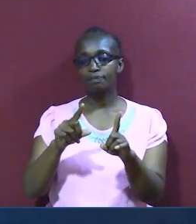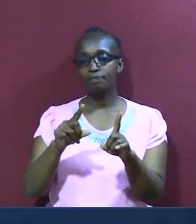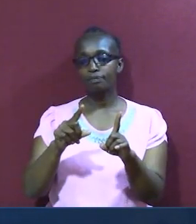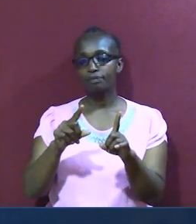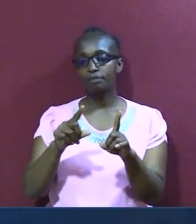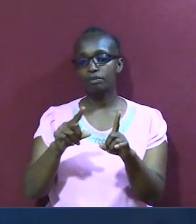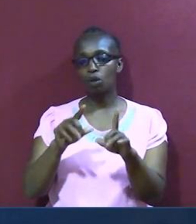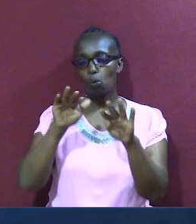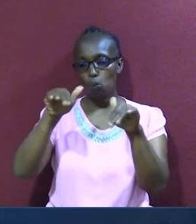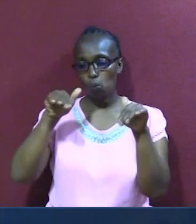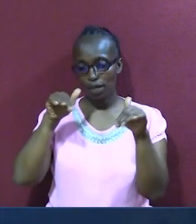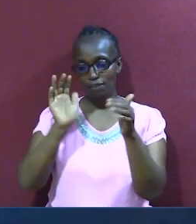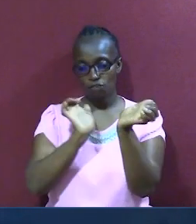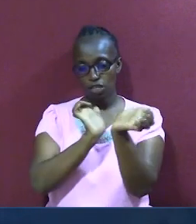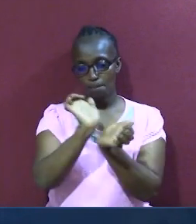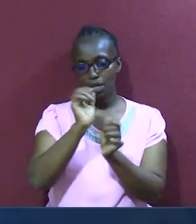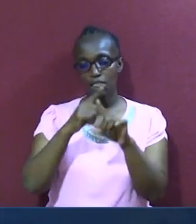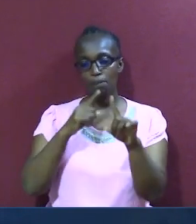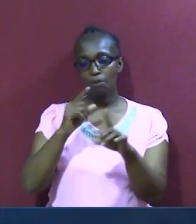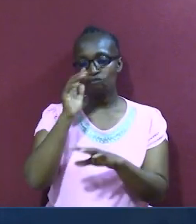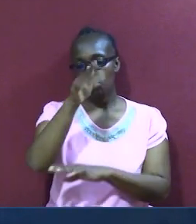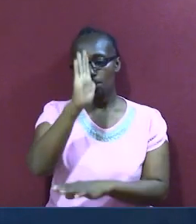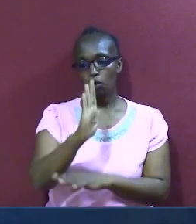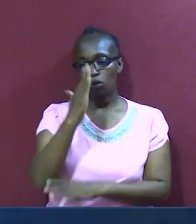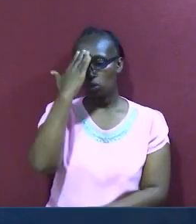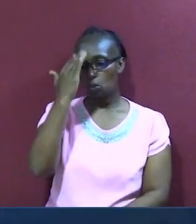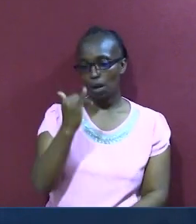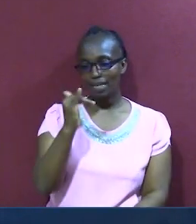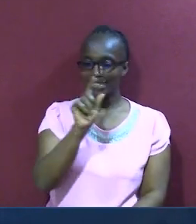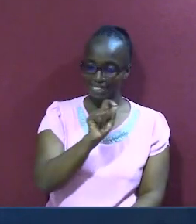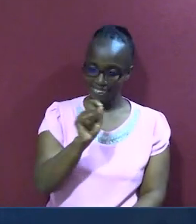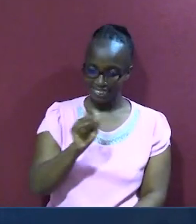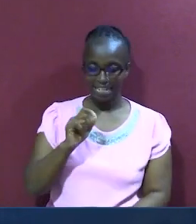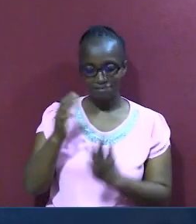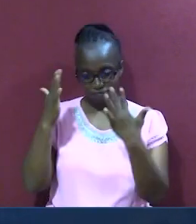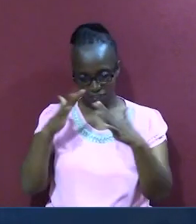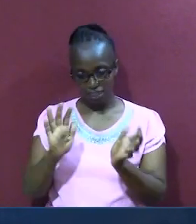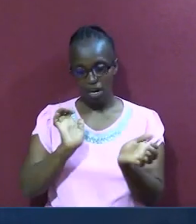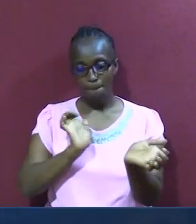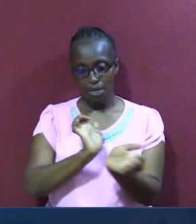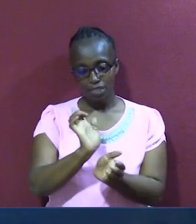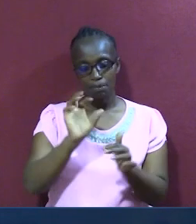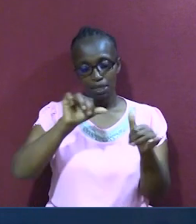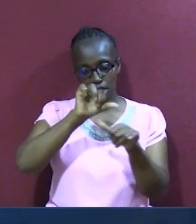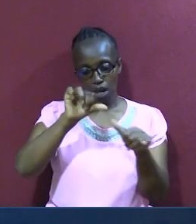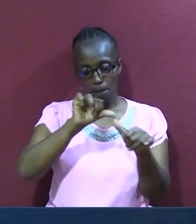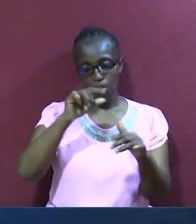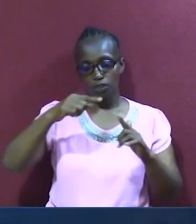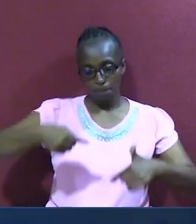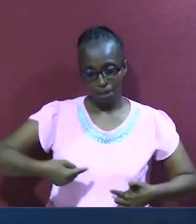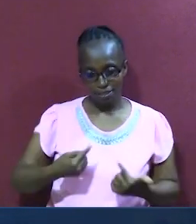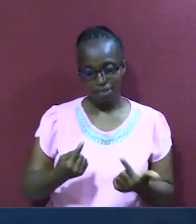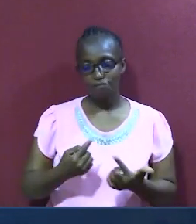ya mungu, maana imeandikwa kisazi nijuu yangu mimi, mimi nitalipa